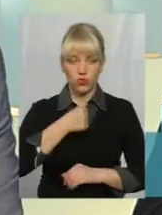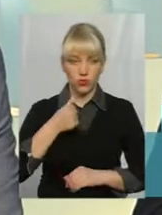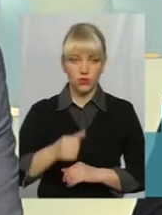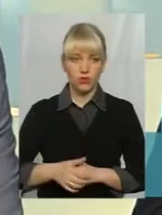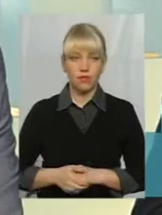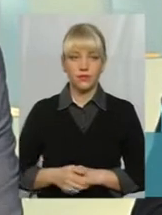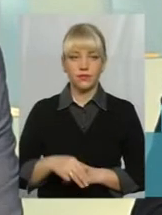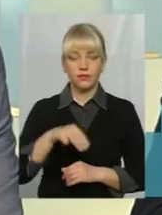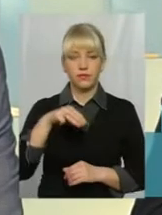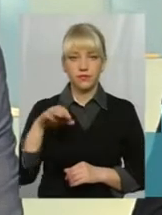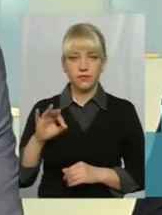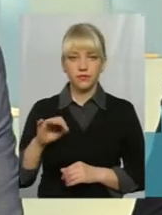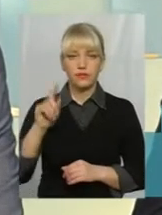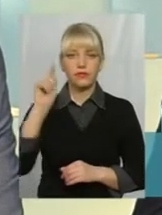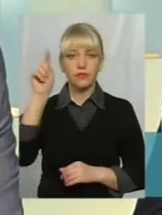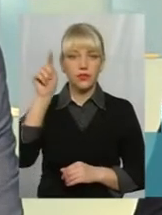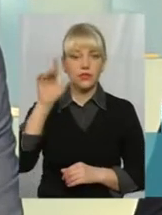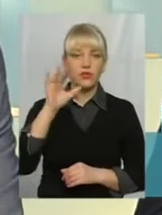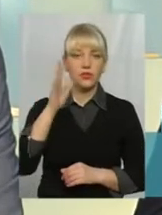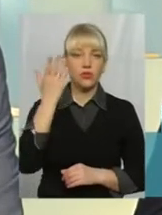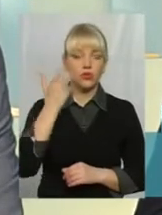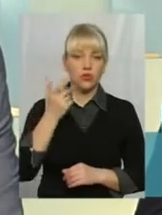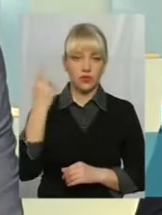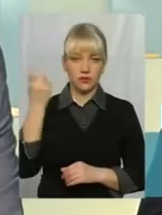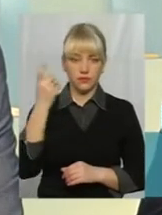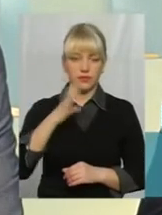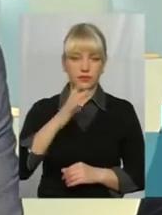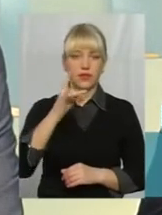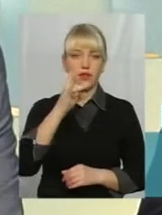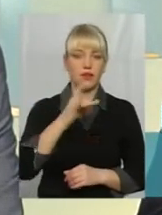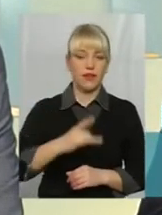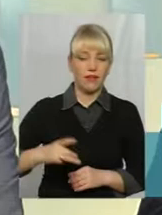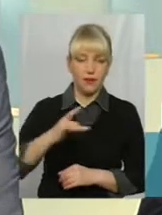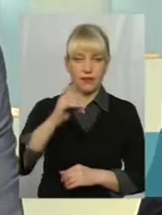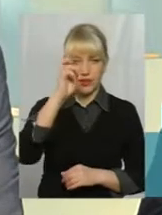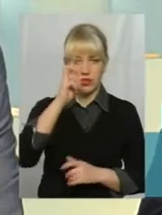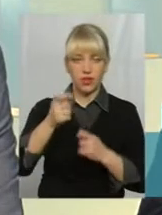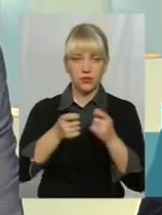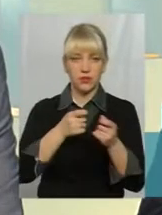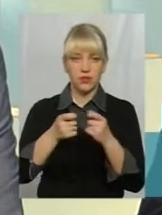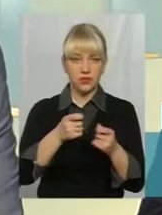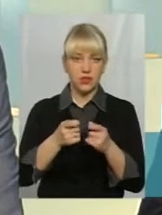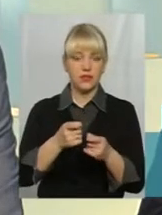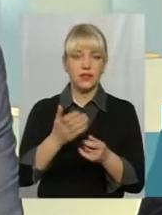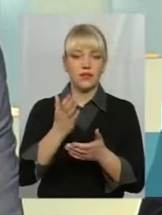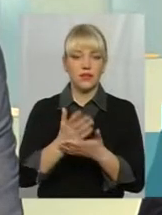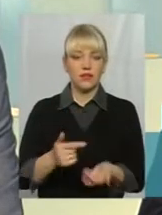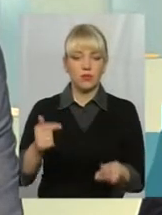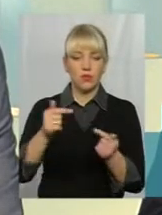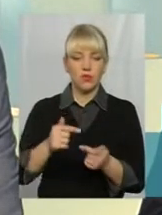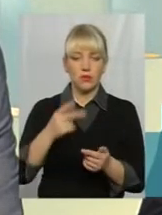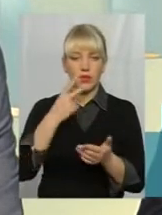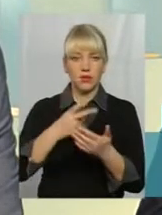то в ті часи, ще коли розпоряджались райдержадміністрації, є відповідний передбачений